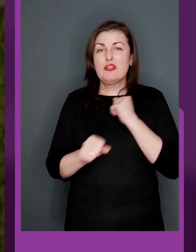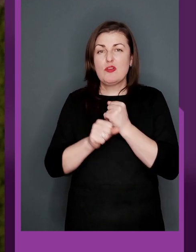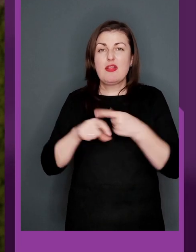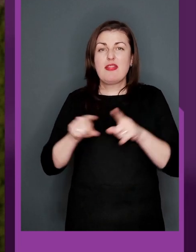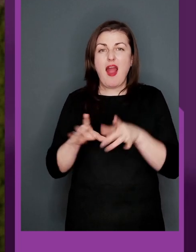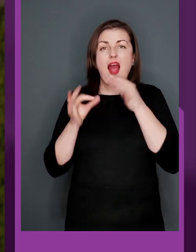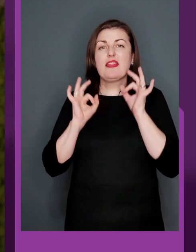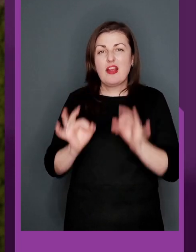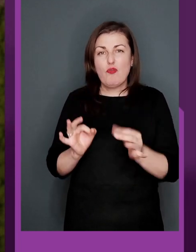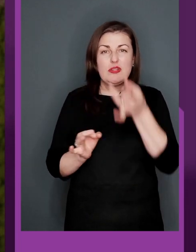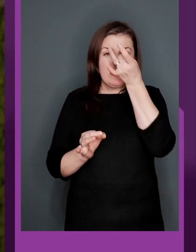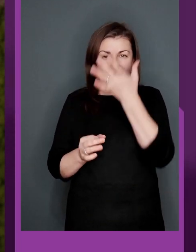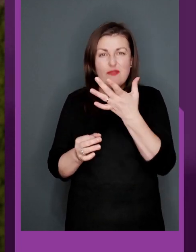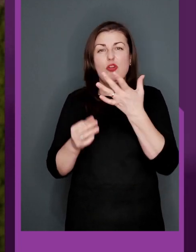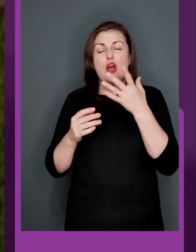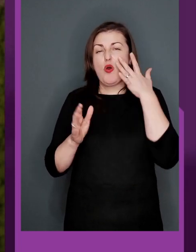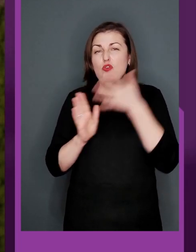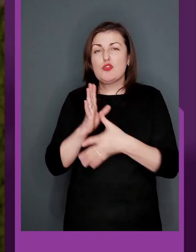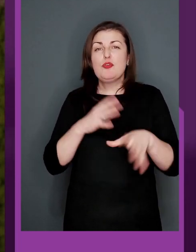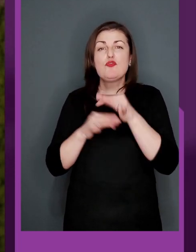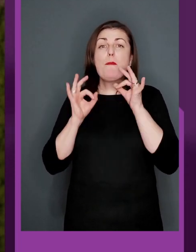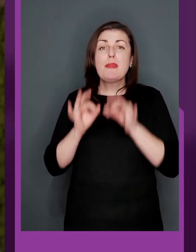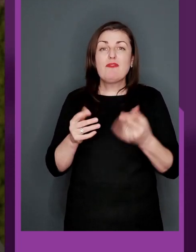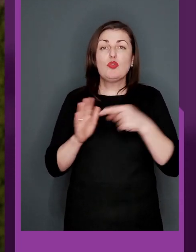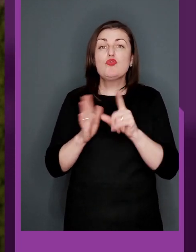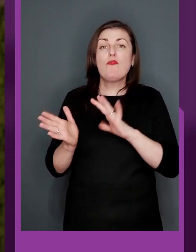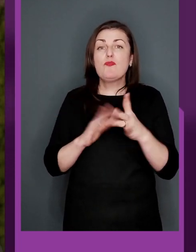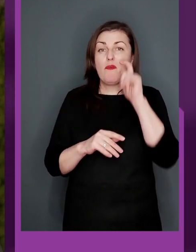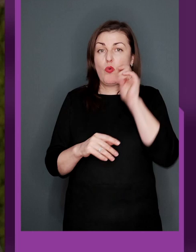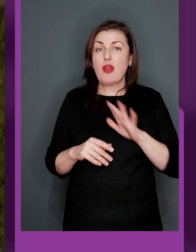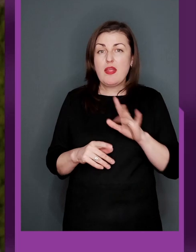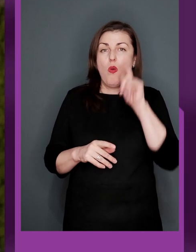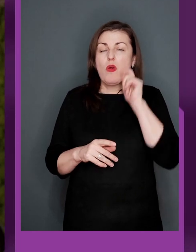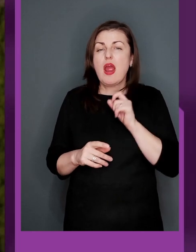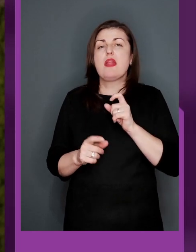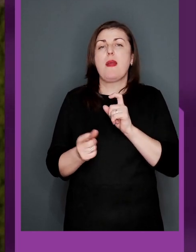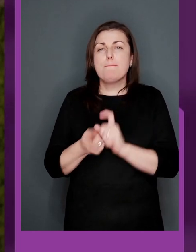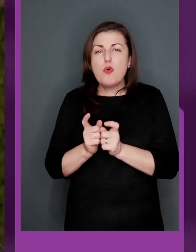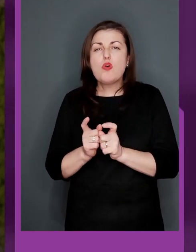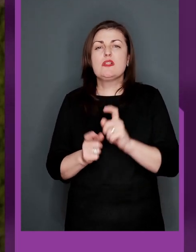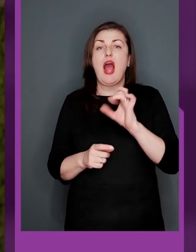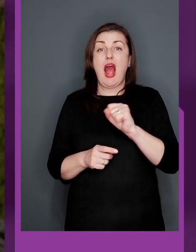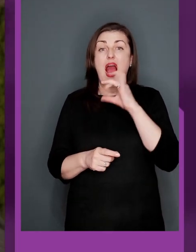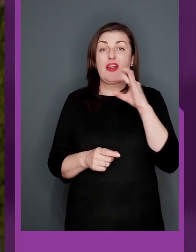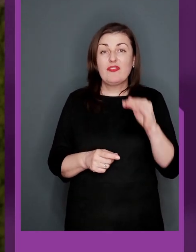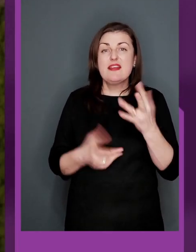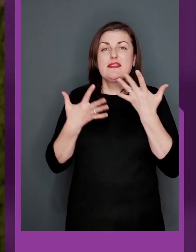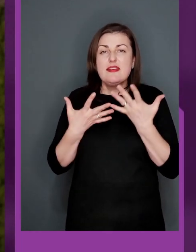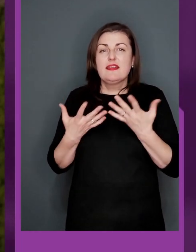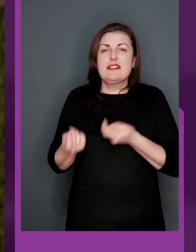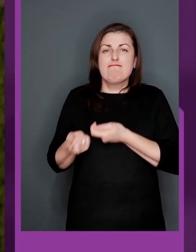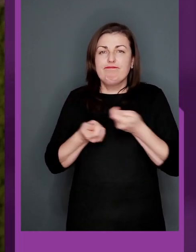буде чинити також адекватно і цивілізовано, розуміючи всю правду того, що відбувається в Україні. Як Україна бореться, а Російська